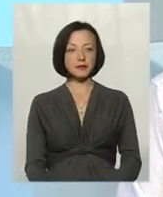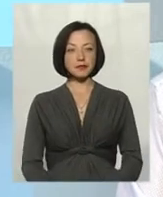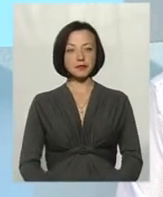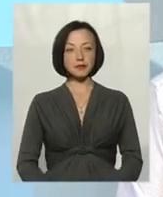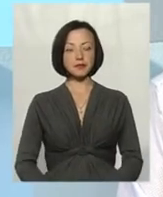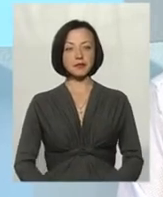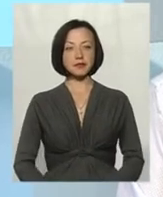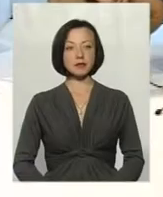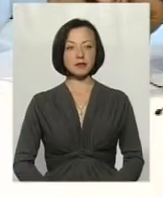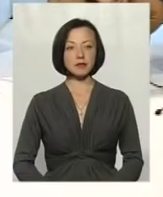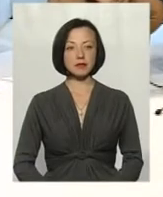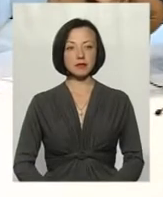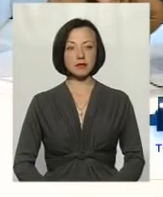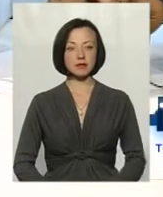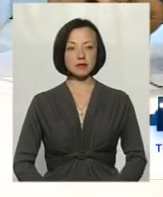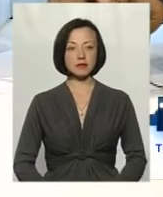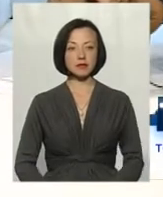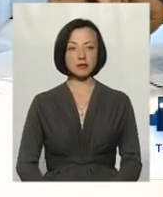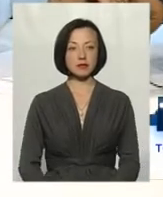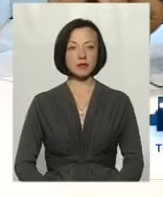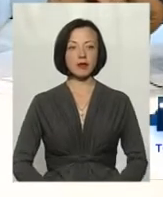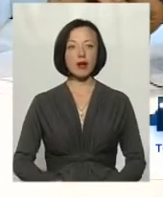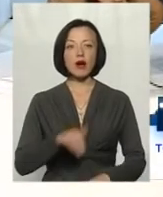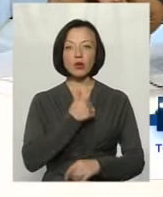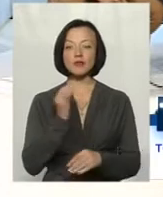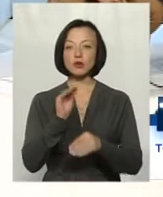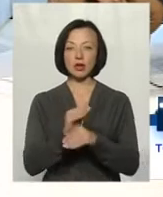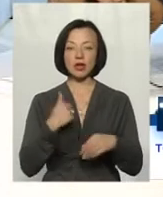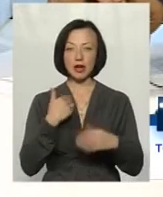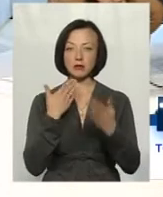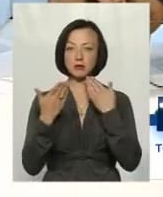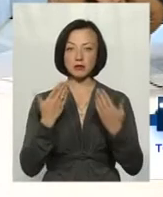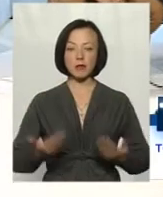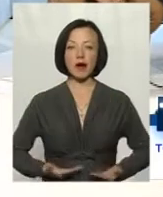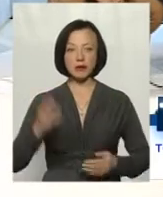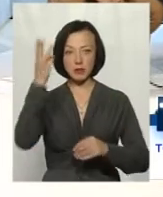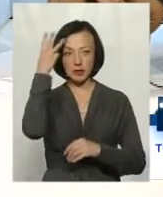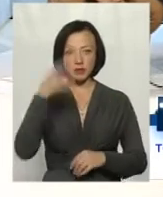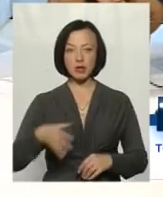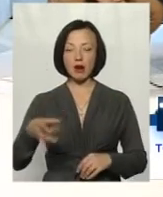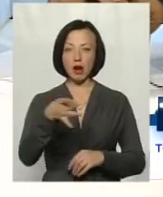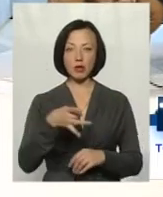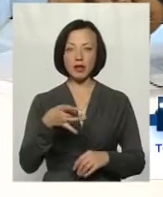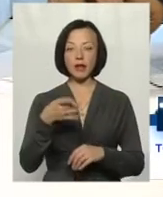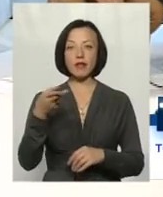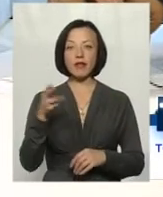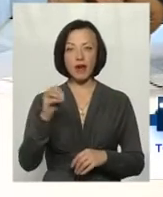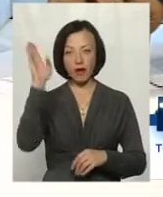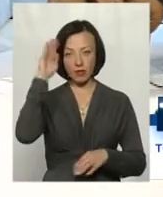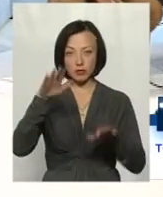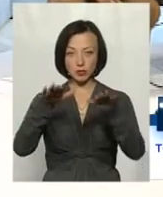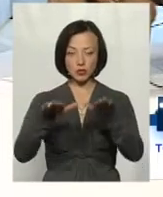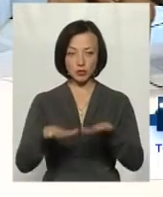спілкуючись з мешканцями навіть Хмельницького району, ми бачимо, там, де поспускали ставки, то люди самі говорять,